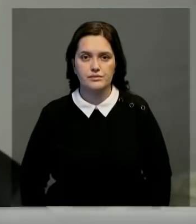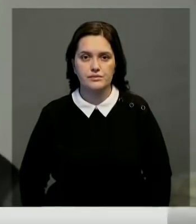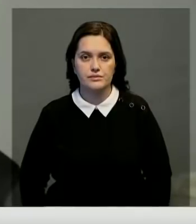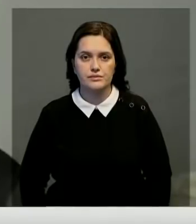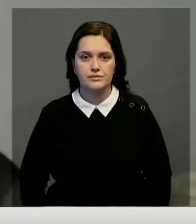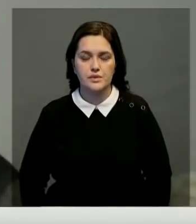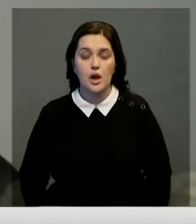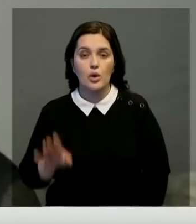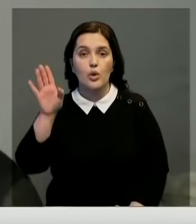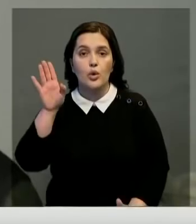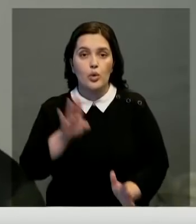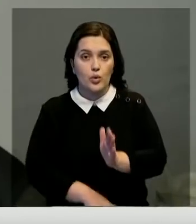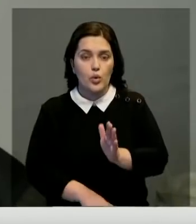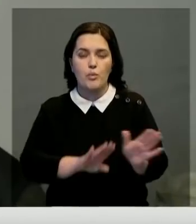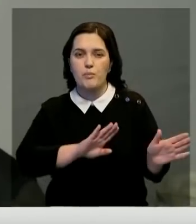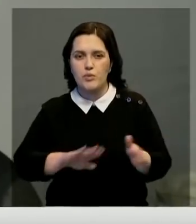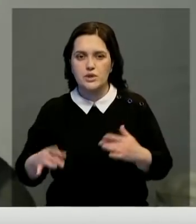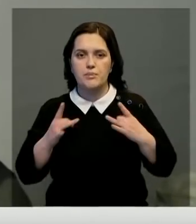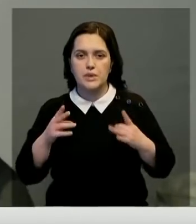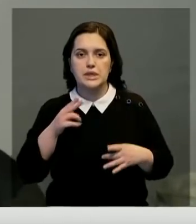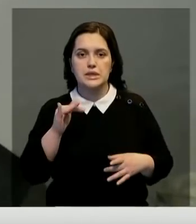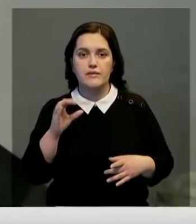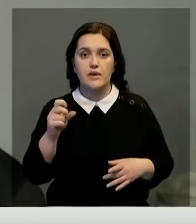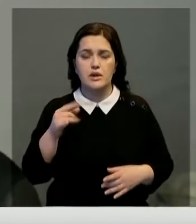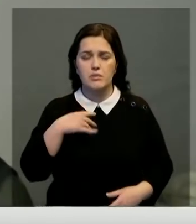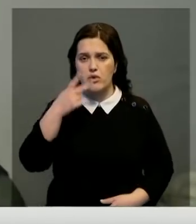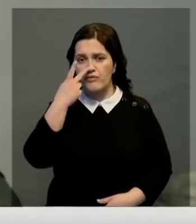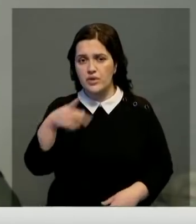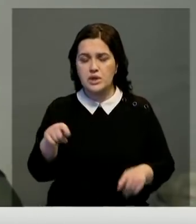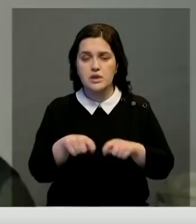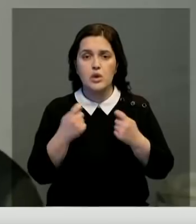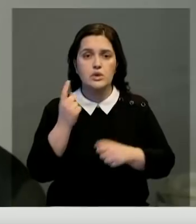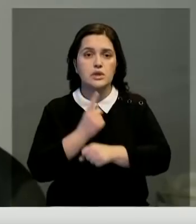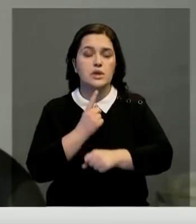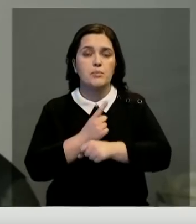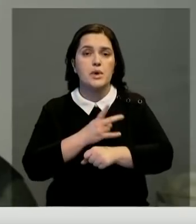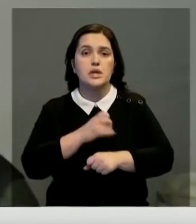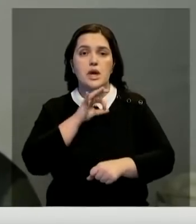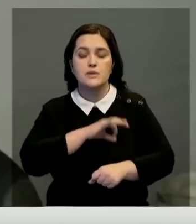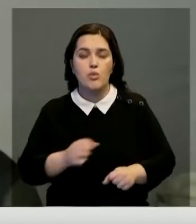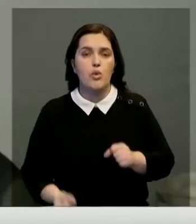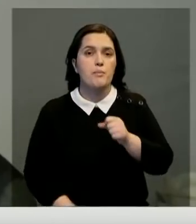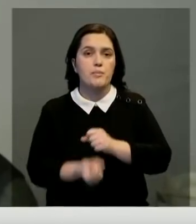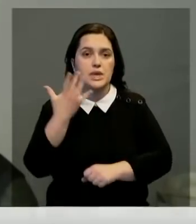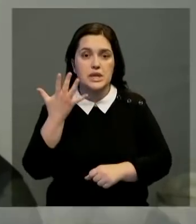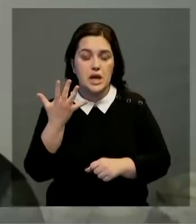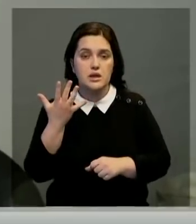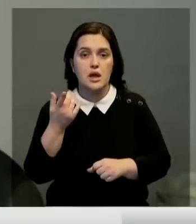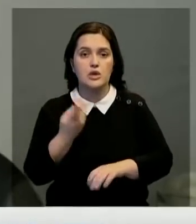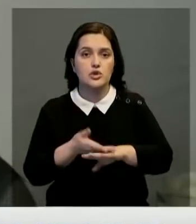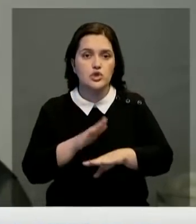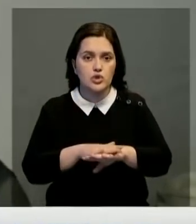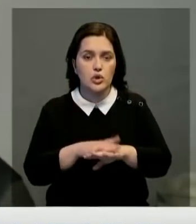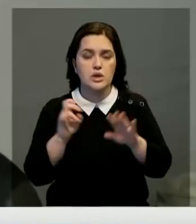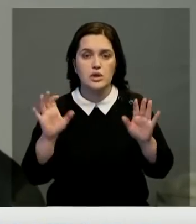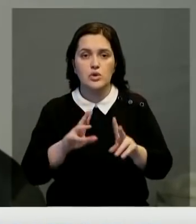Ситуация ухудшилась после Дивали. Мы видели, как жители нарушают запрет на использование петард, запускают фонари. Тяжело не только